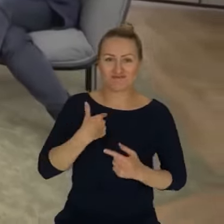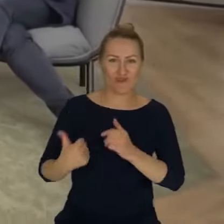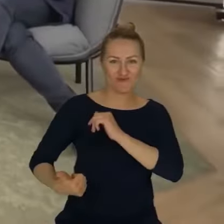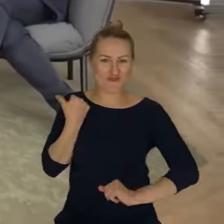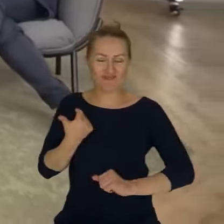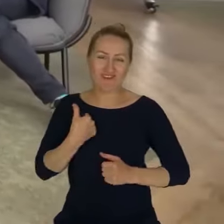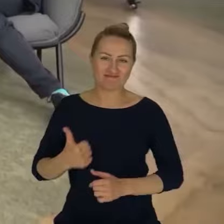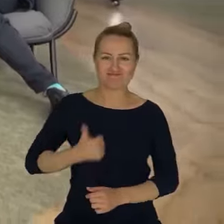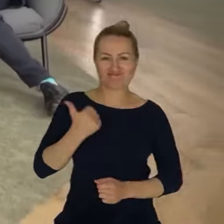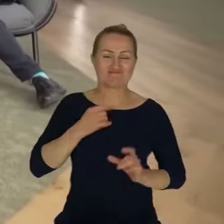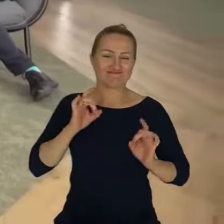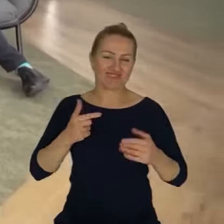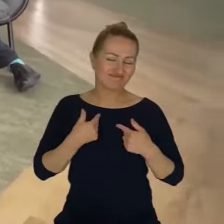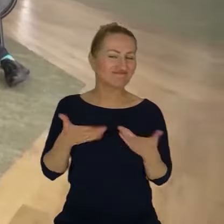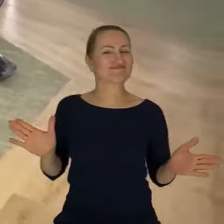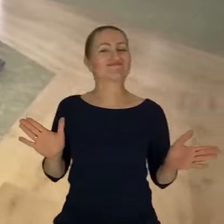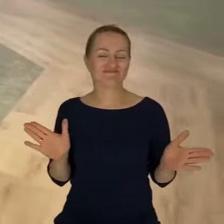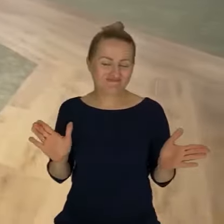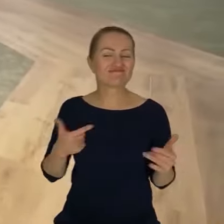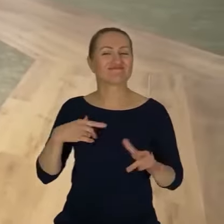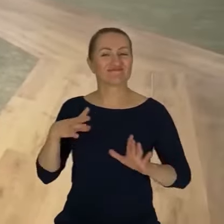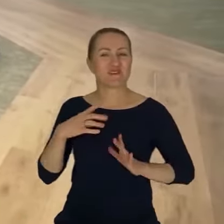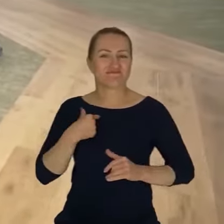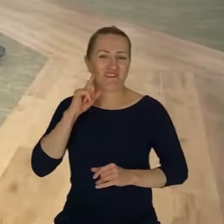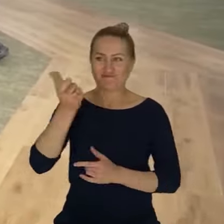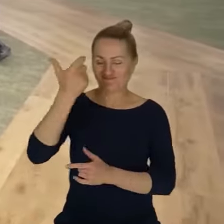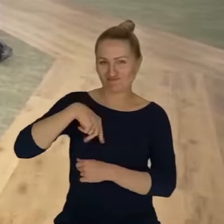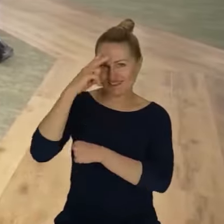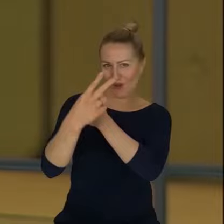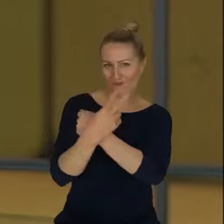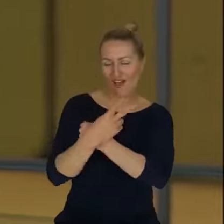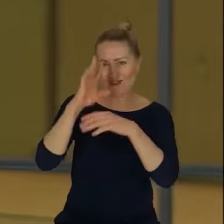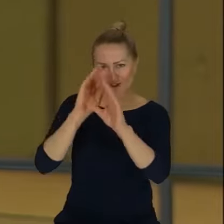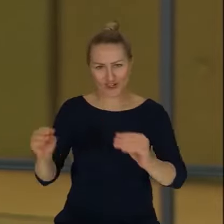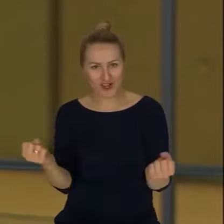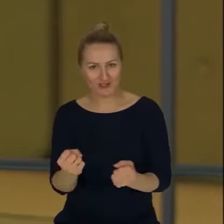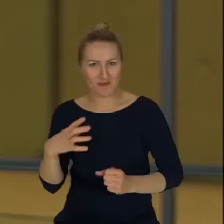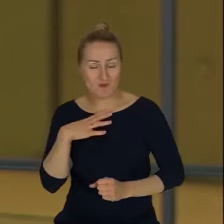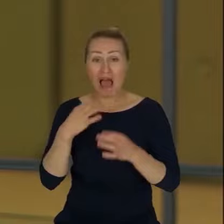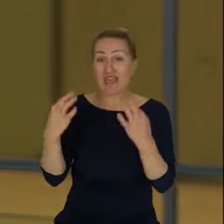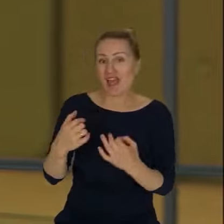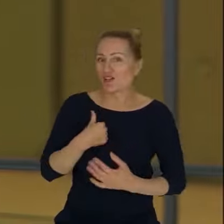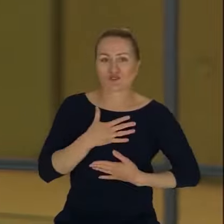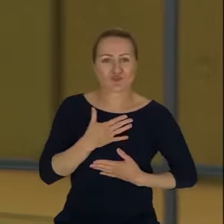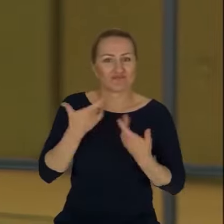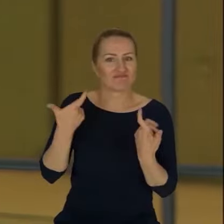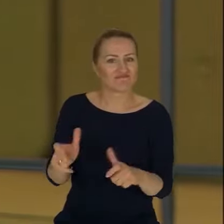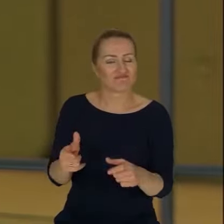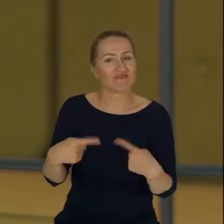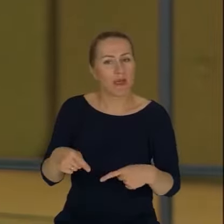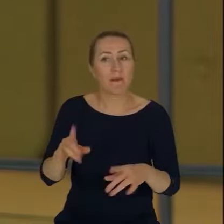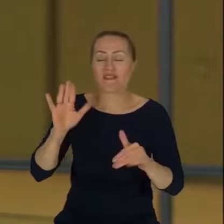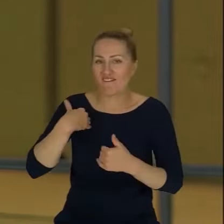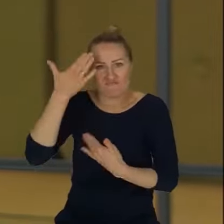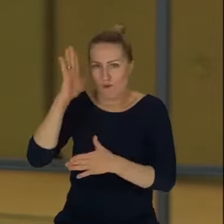przyłbicą, rozmawiać, czułem taki szacunek, zaufanie właśnie. Dzisiaj tego nie czuję i nawet wolę nie mówić o tym, że jestem